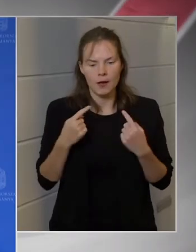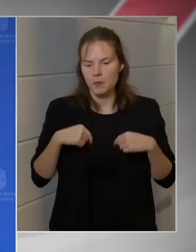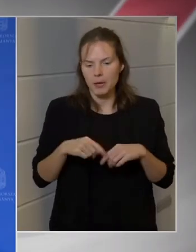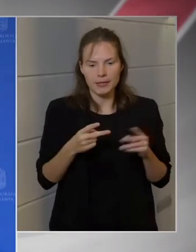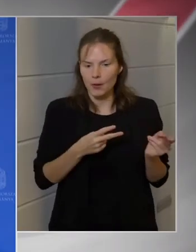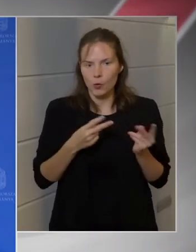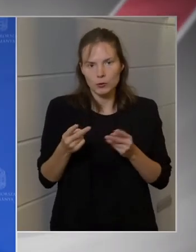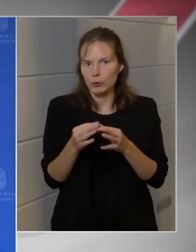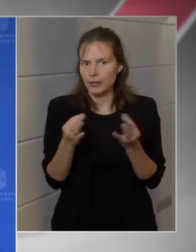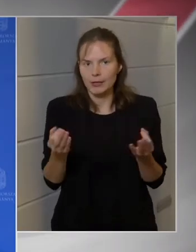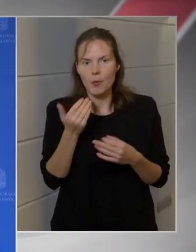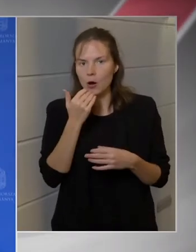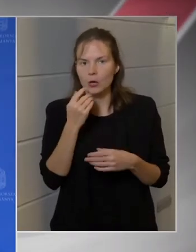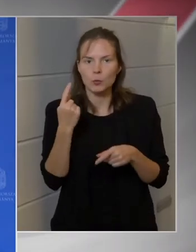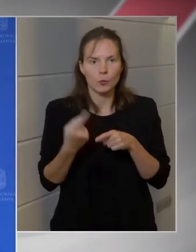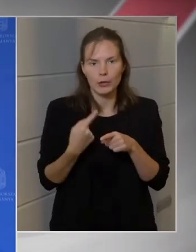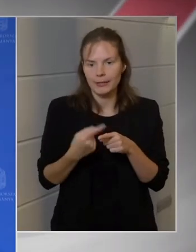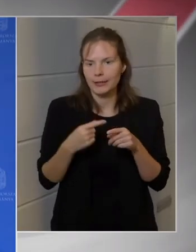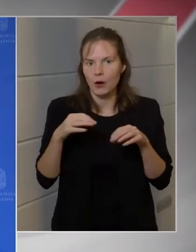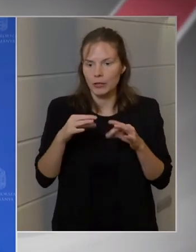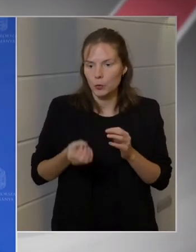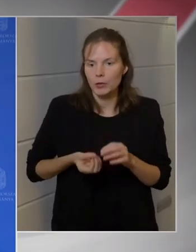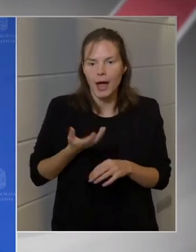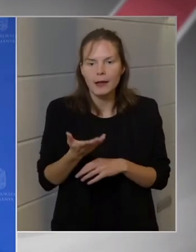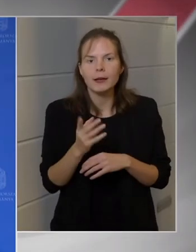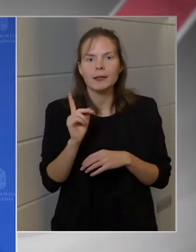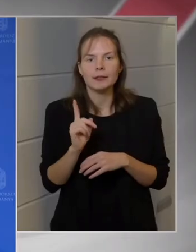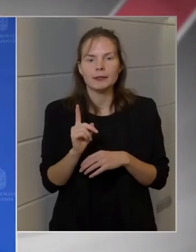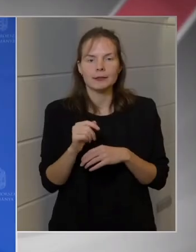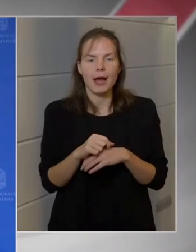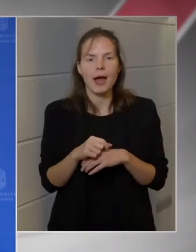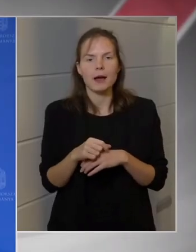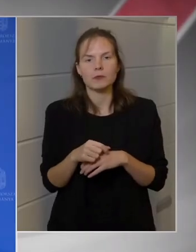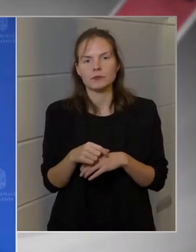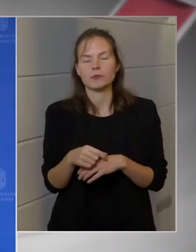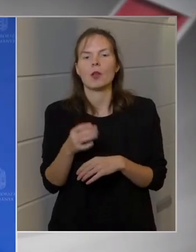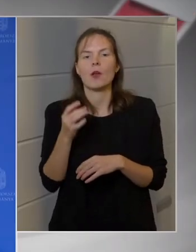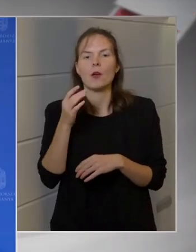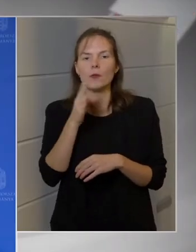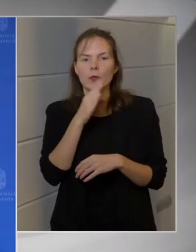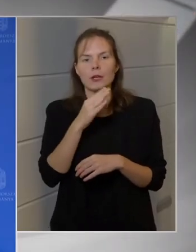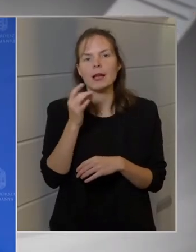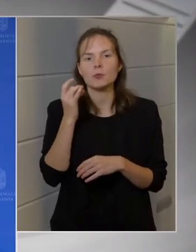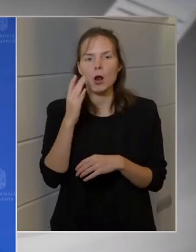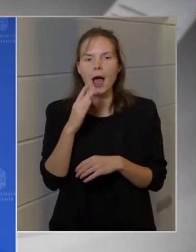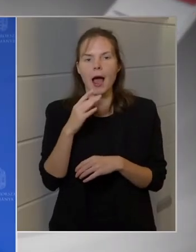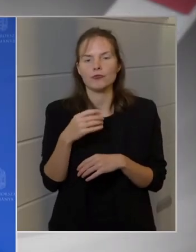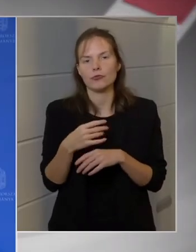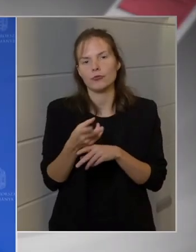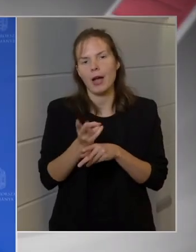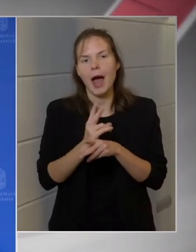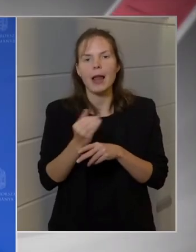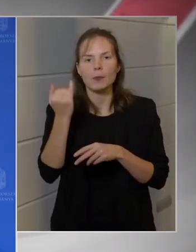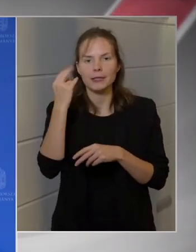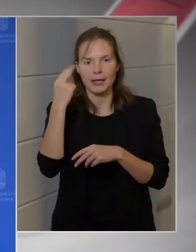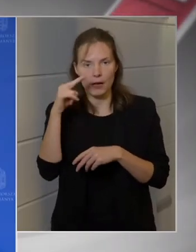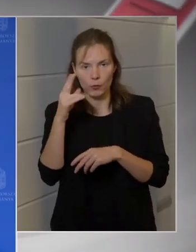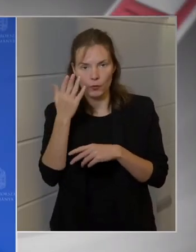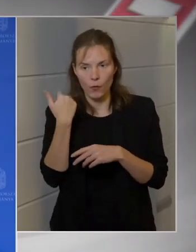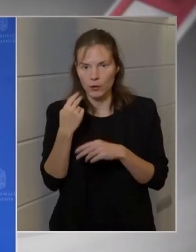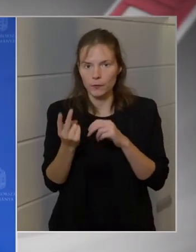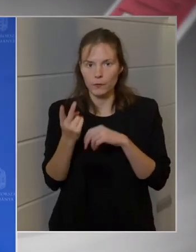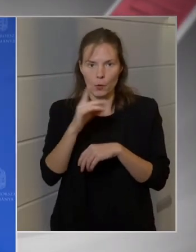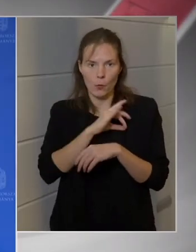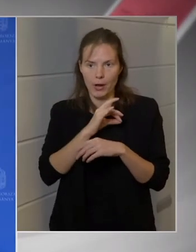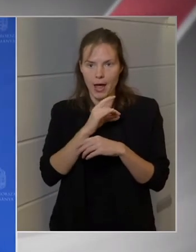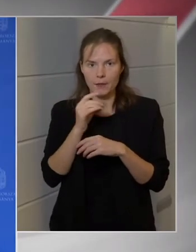nem akartunk politikai ügyet csinálni belőle, de Füriás Balázs államtitkár úr írt egy levelet a főpolgármester helyettes úrnak, hogy nyilatkozzon arról,